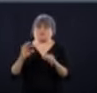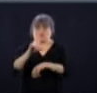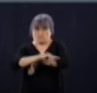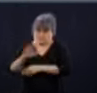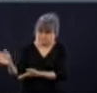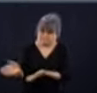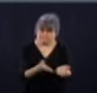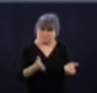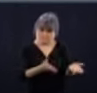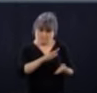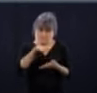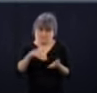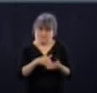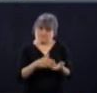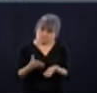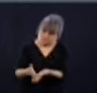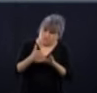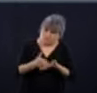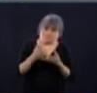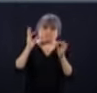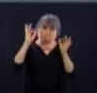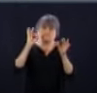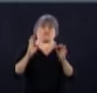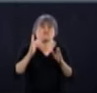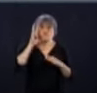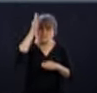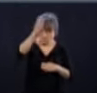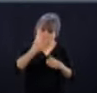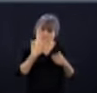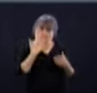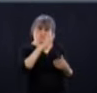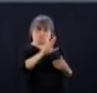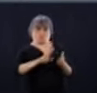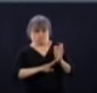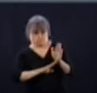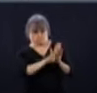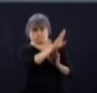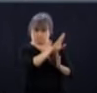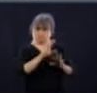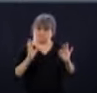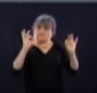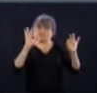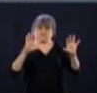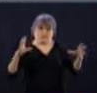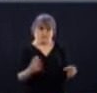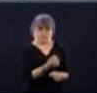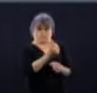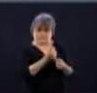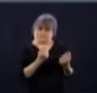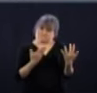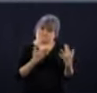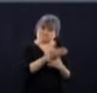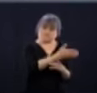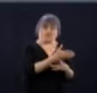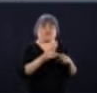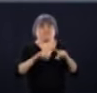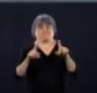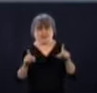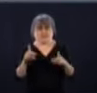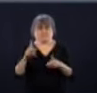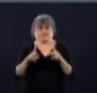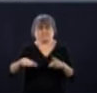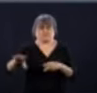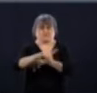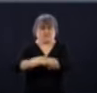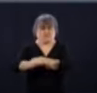c'est ça, entre autres, qui va faire la différence. Donc, puis il un petit peu moins d'absence actuellement dans le réseau. Il y a